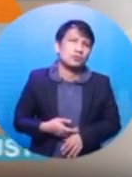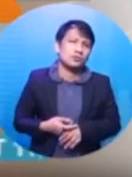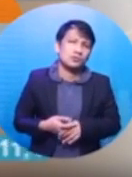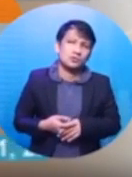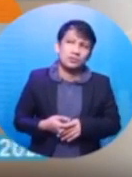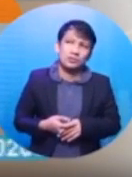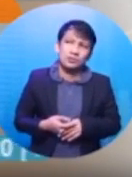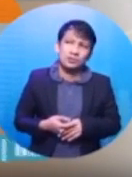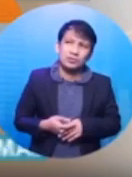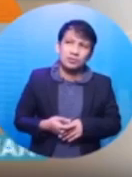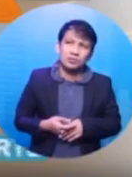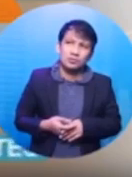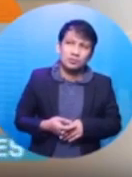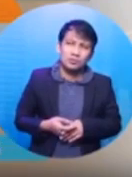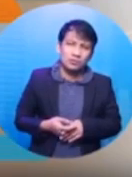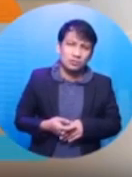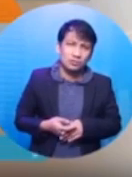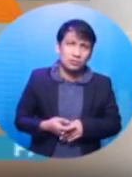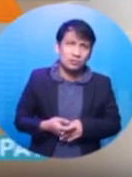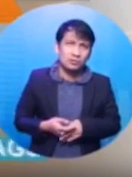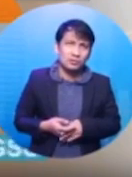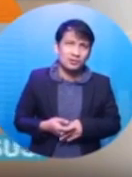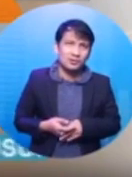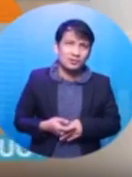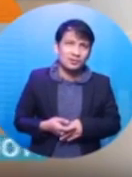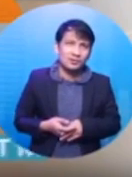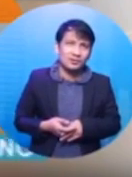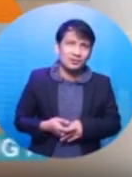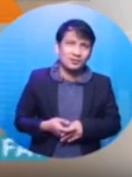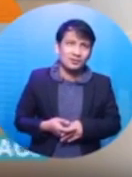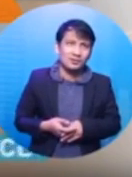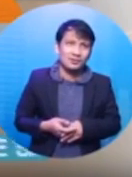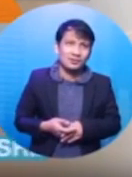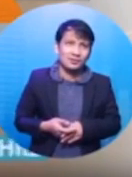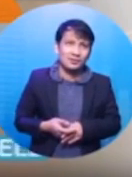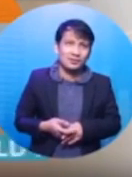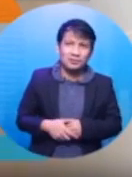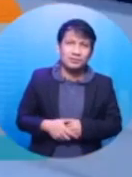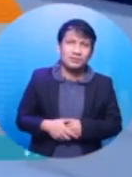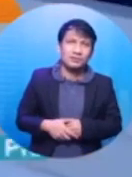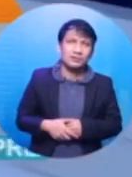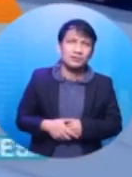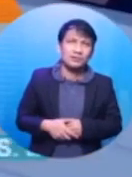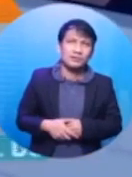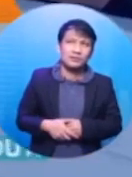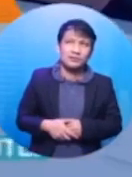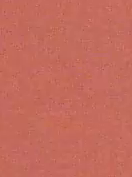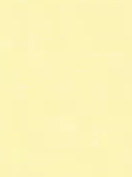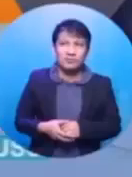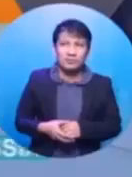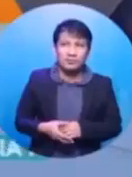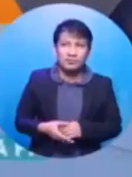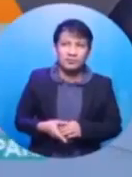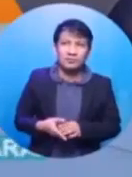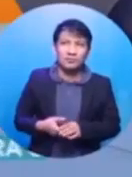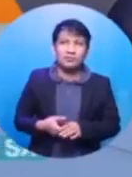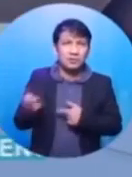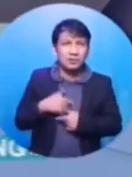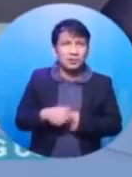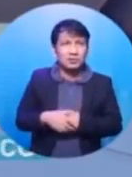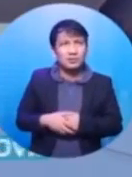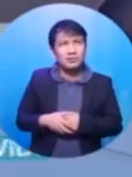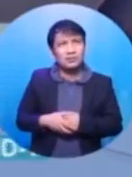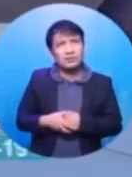Rati ako lubot na doon po, p***** ka. Oh, nay! Now, po na si nanay, off po na si nanay. Nakadalawa na. Off. Miss Karen.